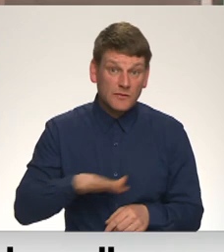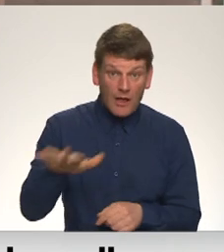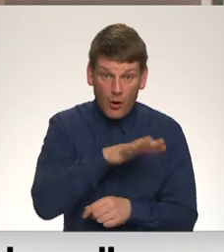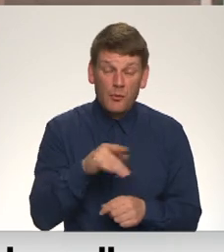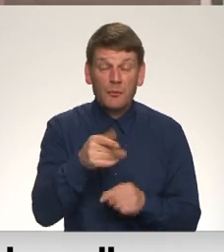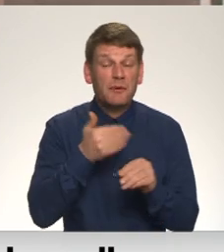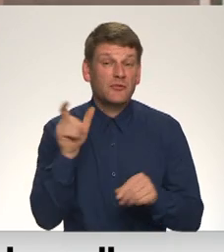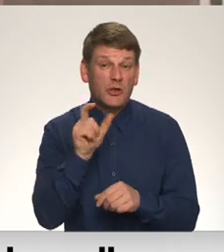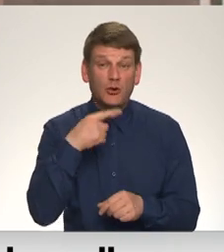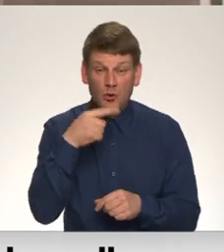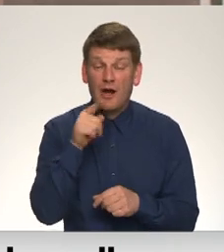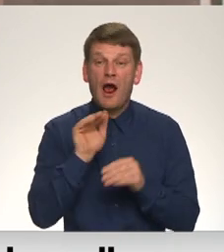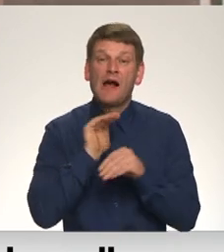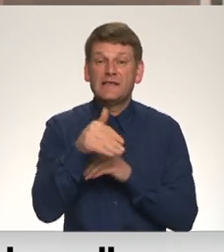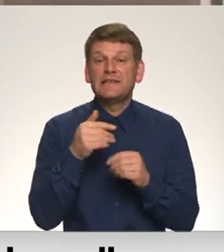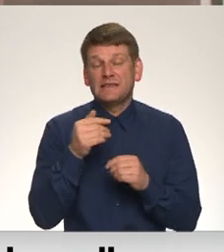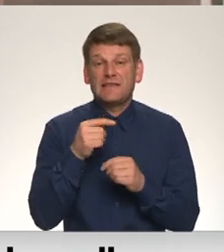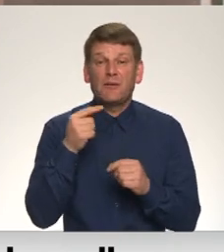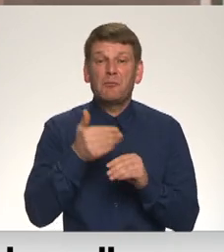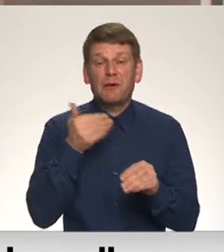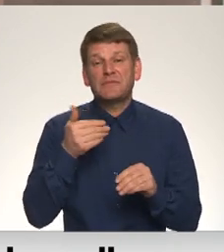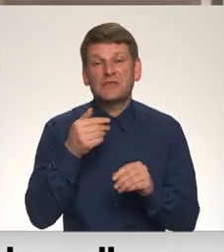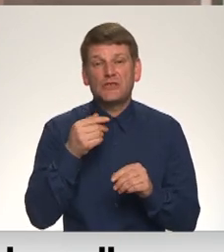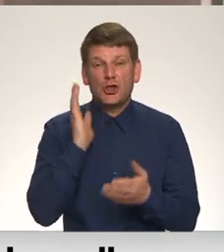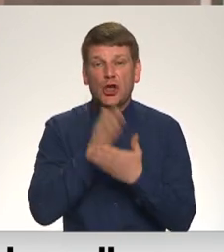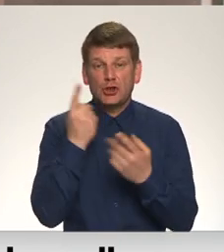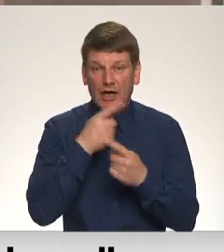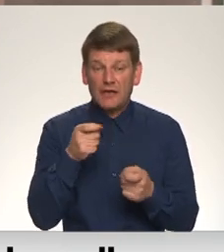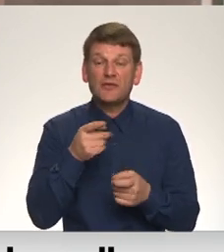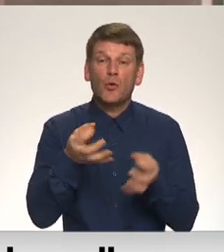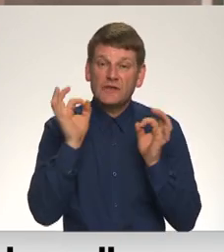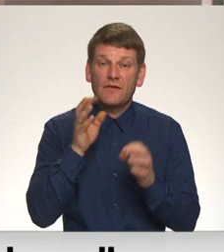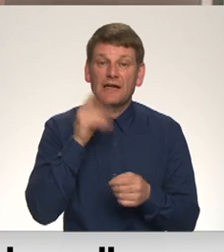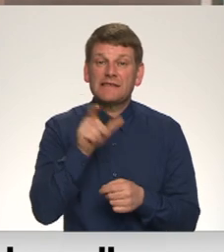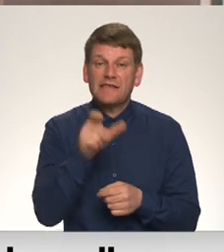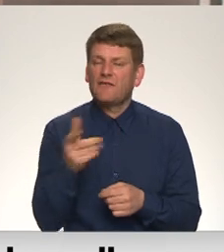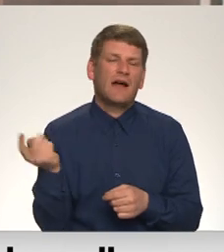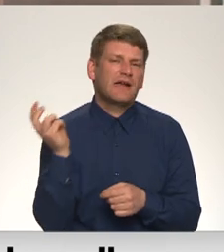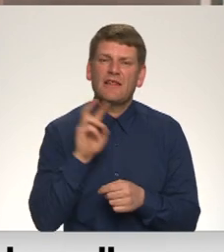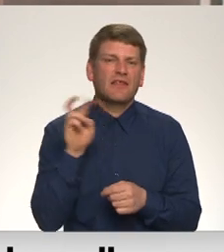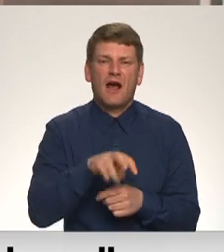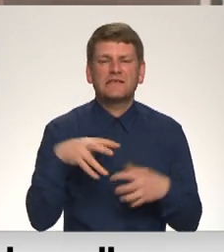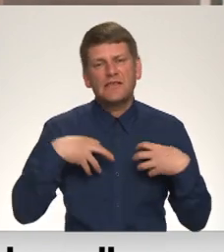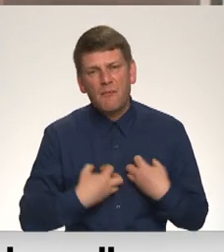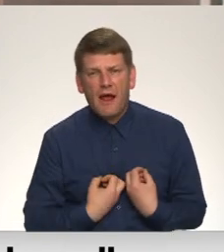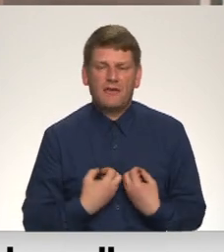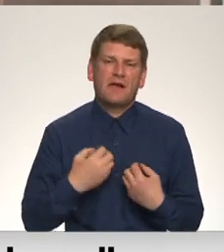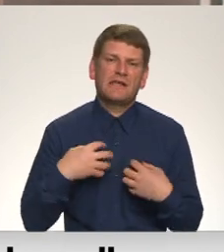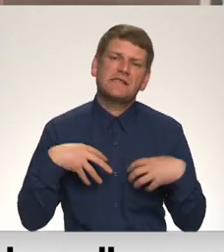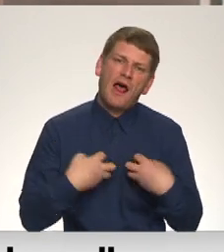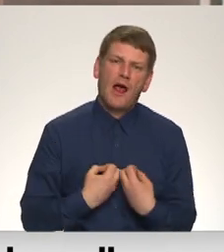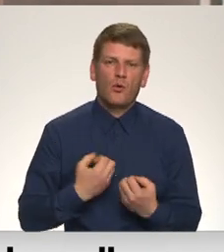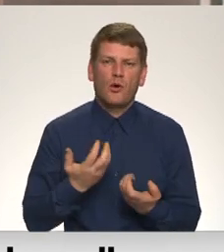ar kādu dalībnieci aizskadrā vēl tiešraidus, un viņa uzvēra, ka cilvēki šeit nav nākuši sērot vai bēdāties par kaut ko.